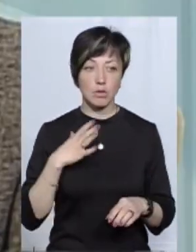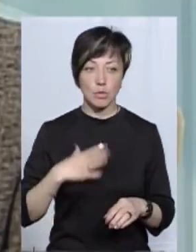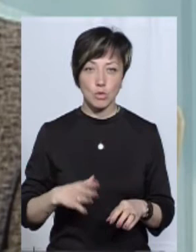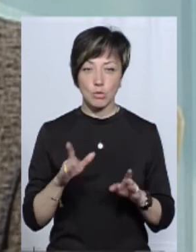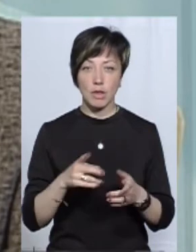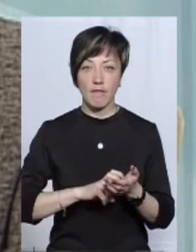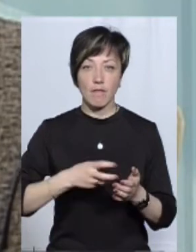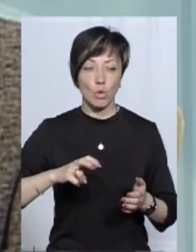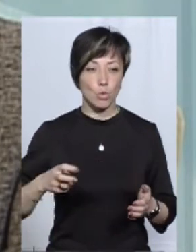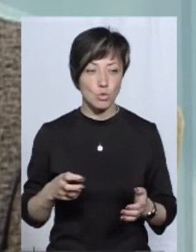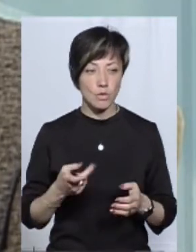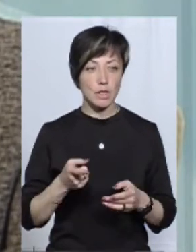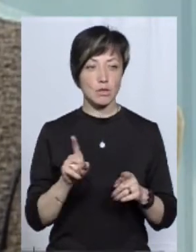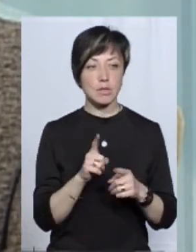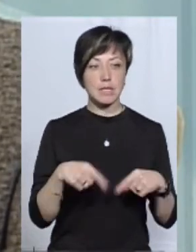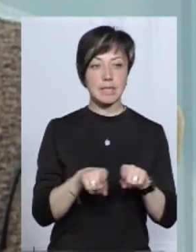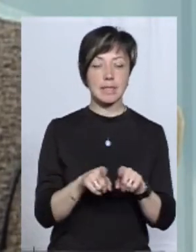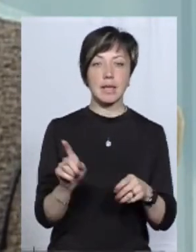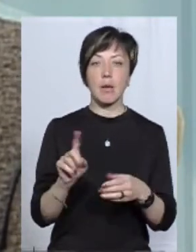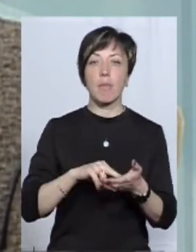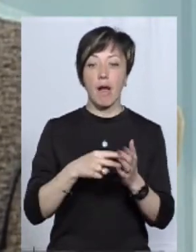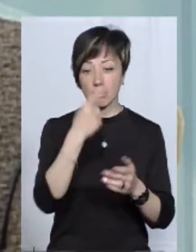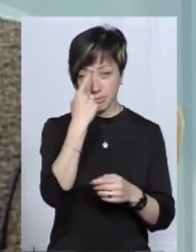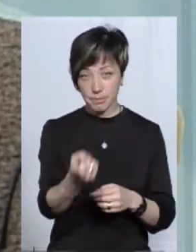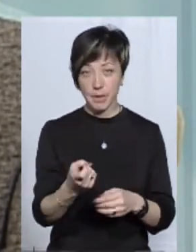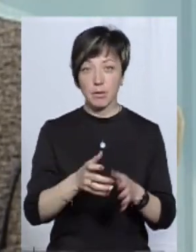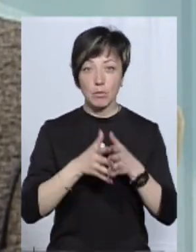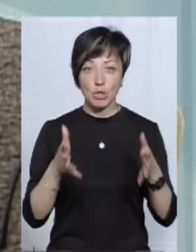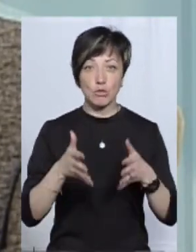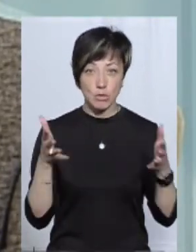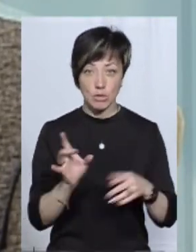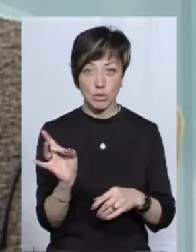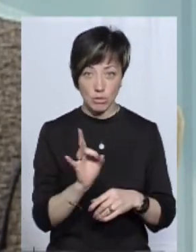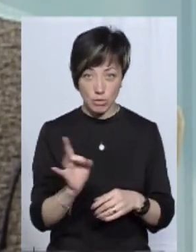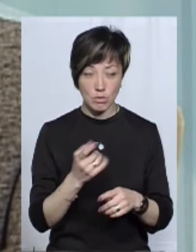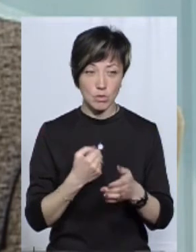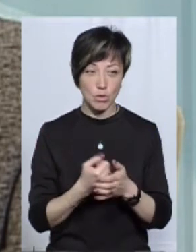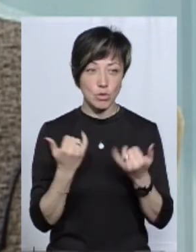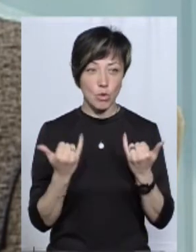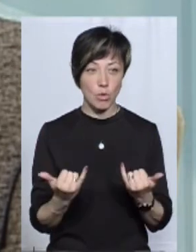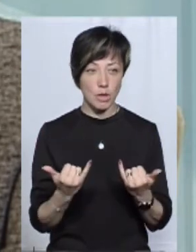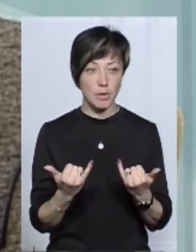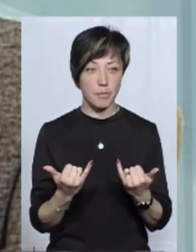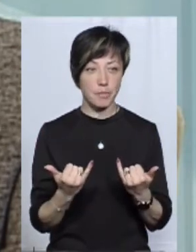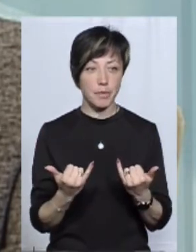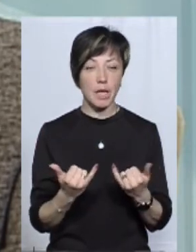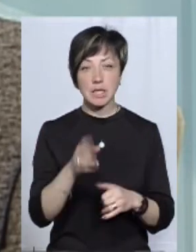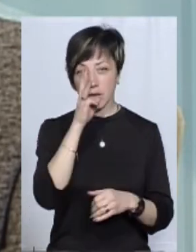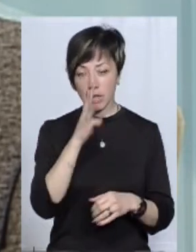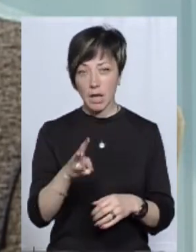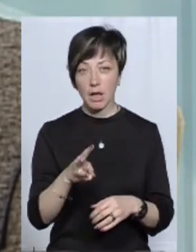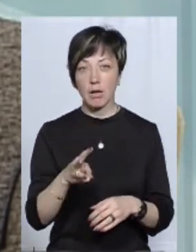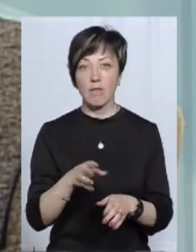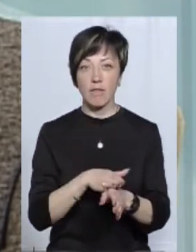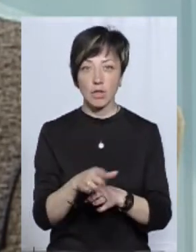змушена буде викручуватися. постільки, оскільки ці індикативи доводяться все більше і більше, грубо кажучи, сьогодні за квартал